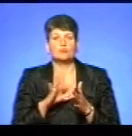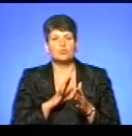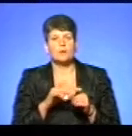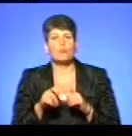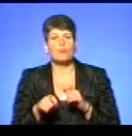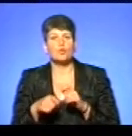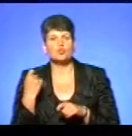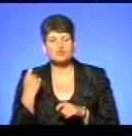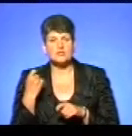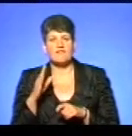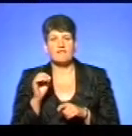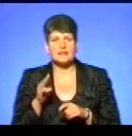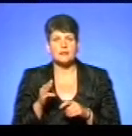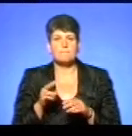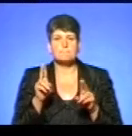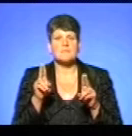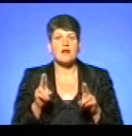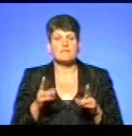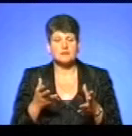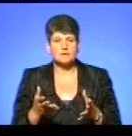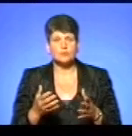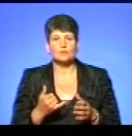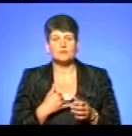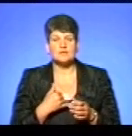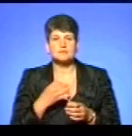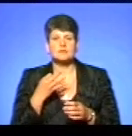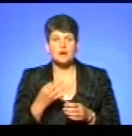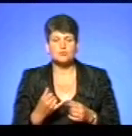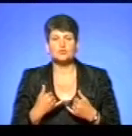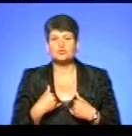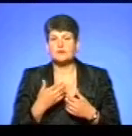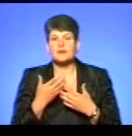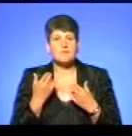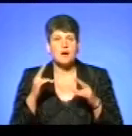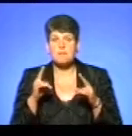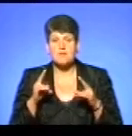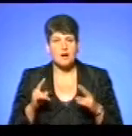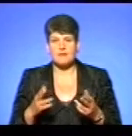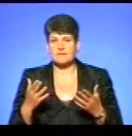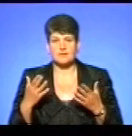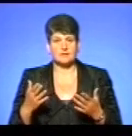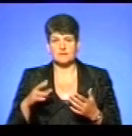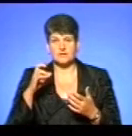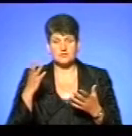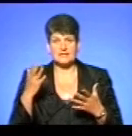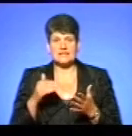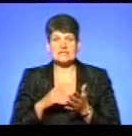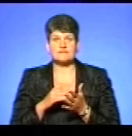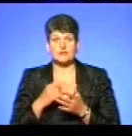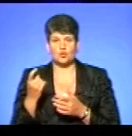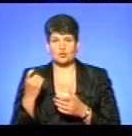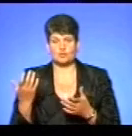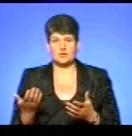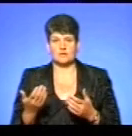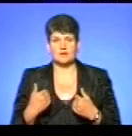ветеринарно-санітарних правил, утримання. У нас, перш за все, скажу, що нема правил вітчизняних для свиногосподарств. Ми же